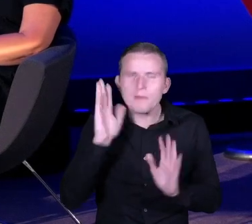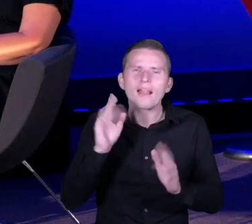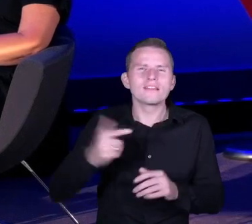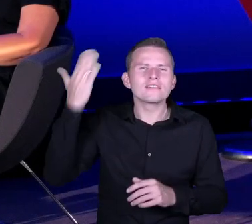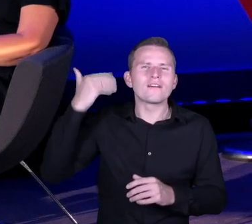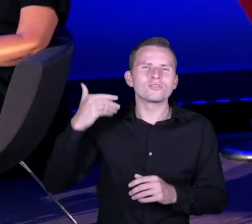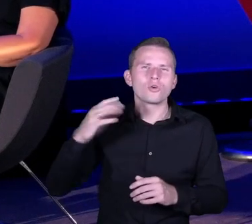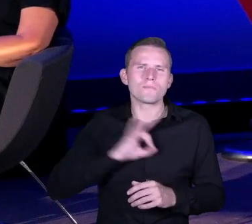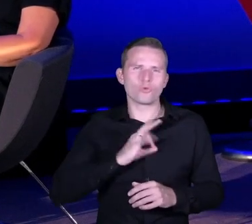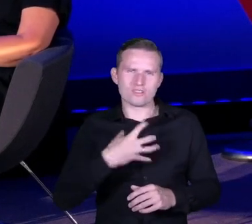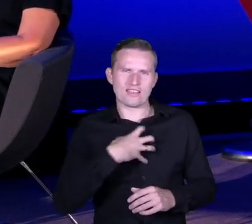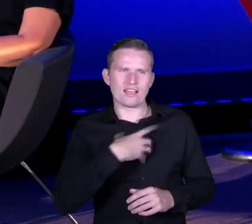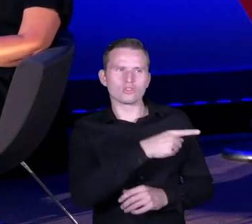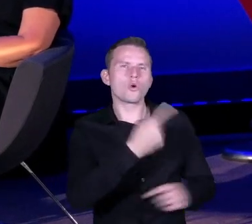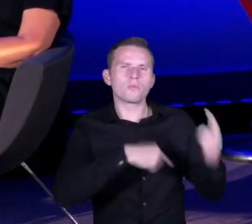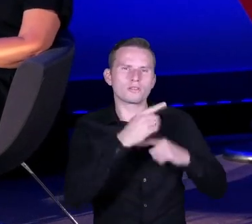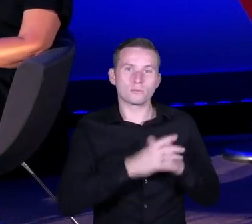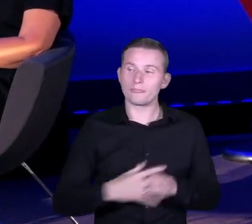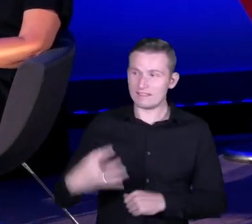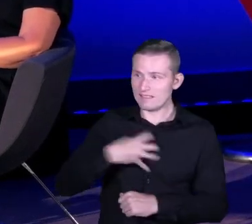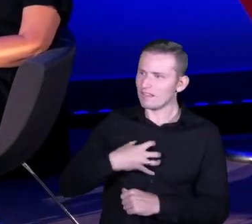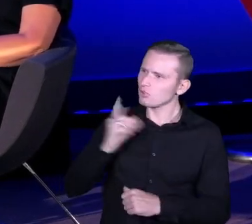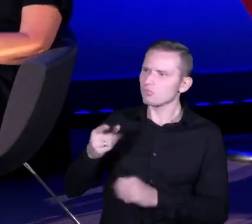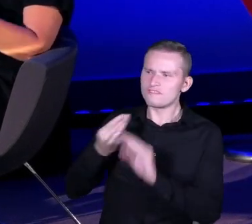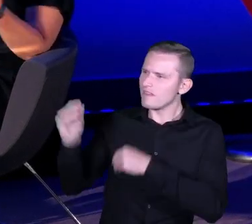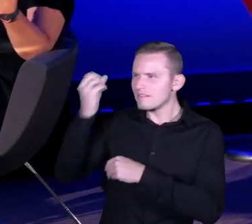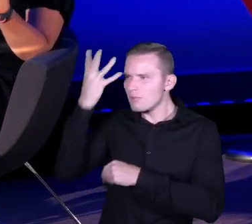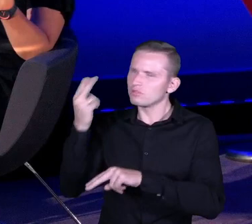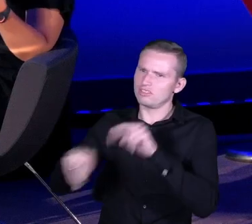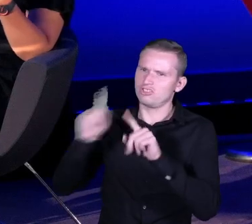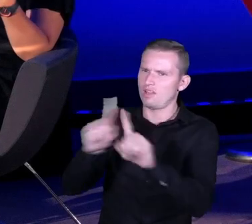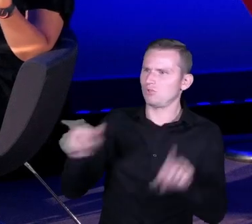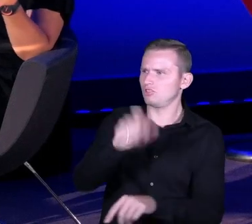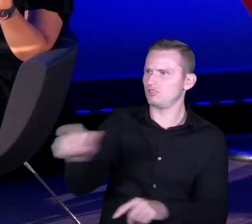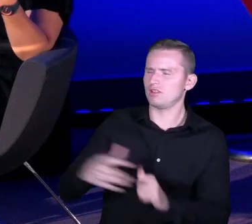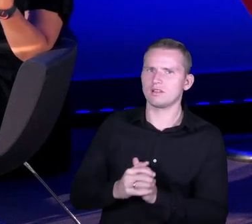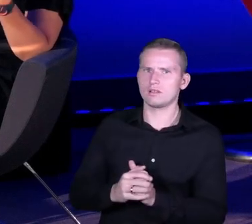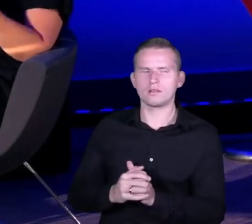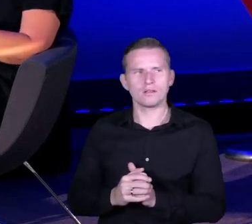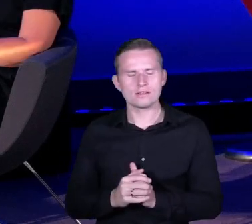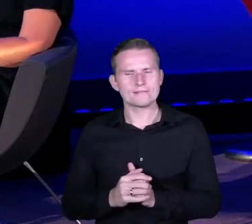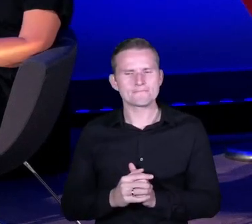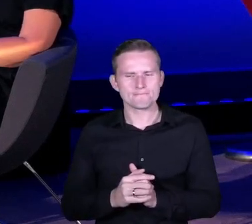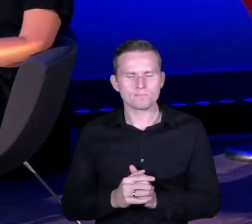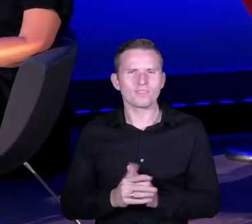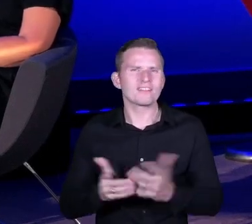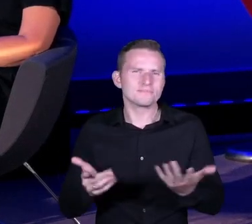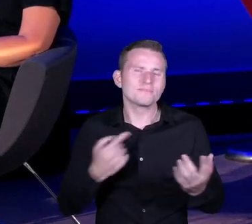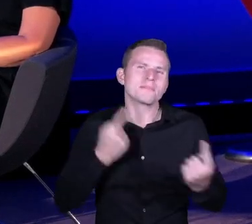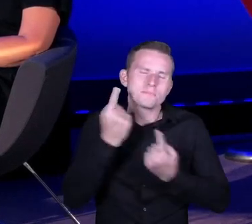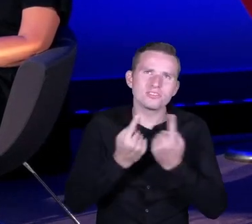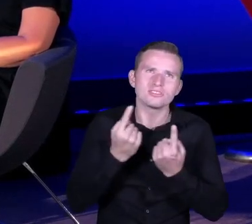dyrektor musi być trochę mądrzejszy od swoich nauczycieli. I tak właśnie myślę, że dobrze jest, tak, że żebyśmy,